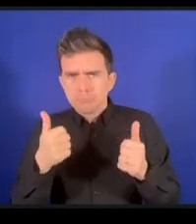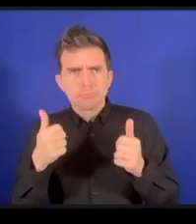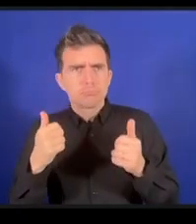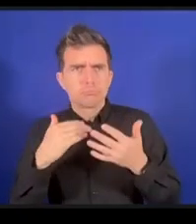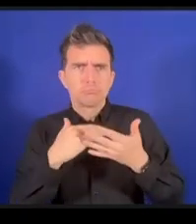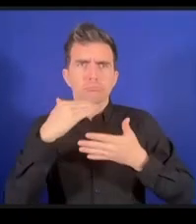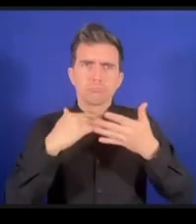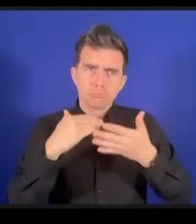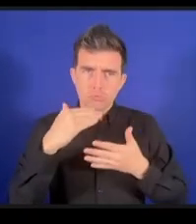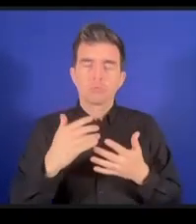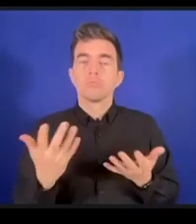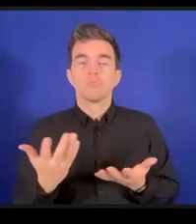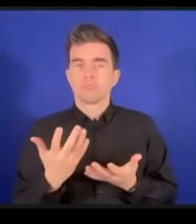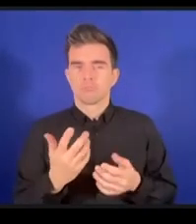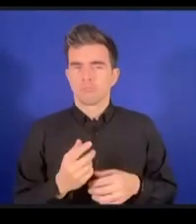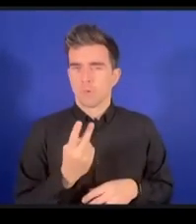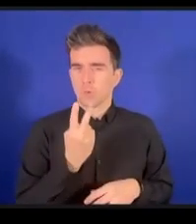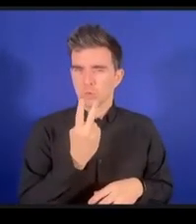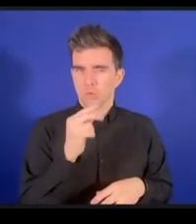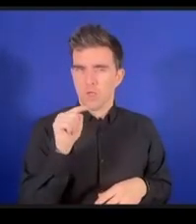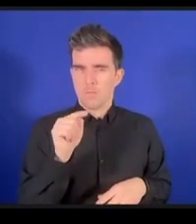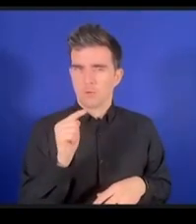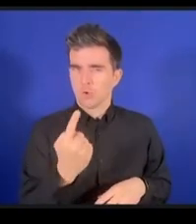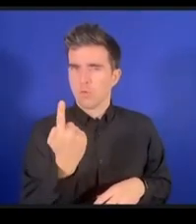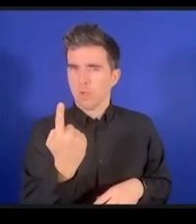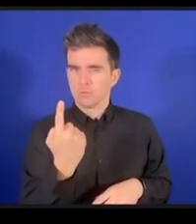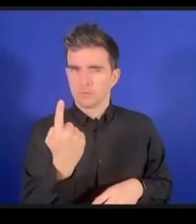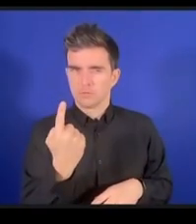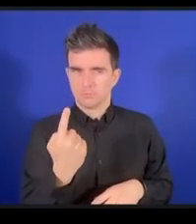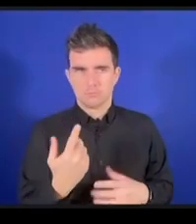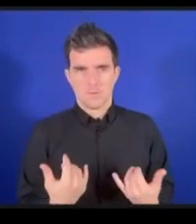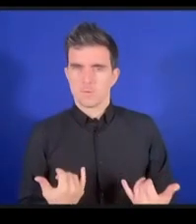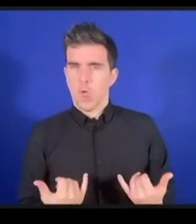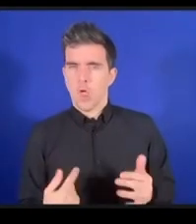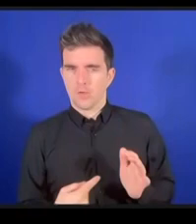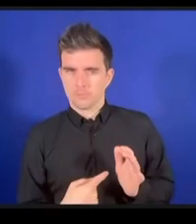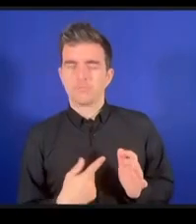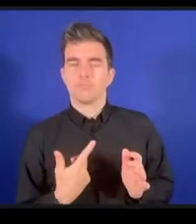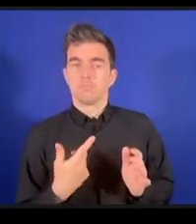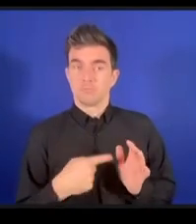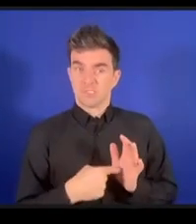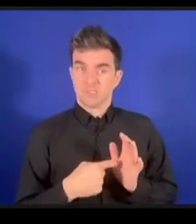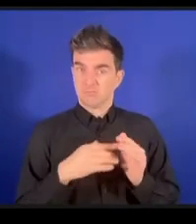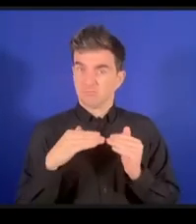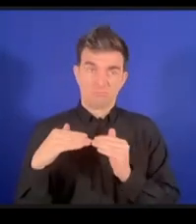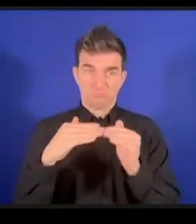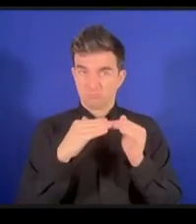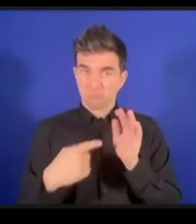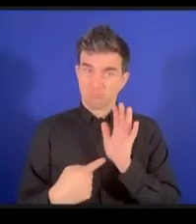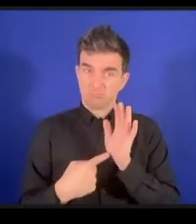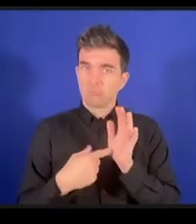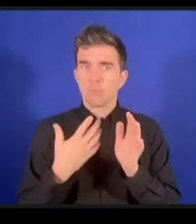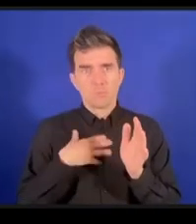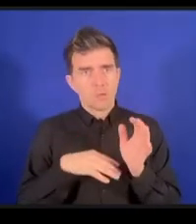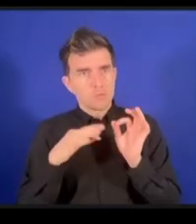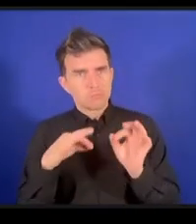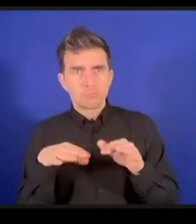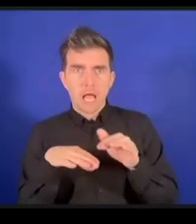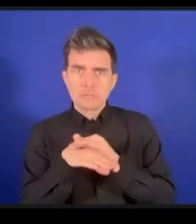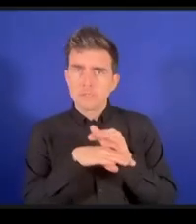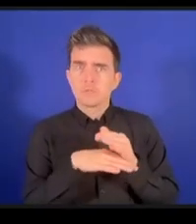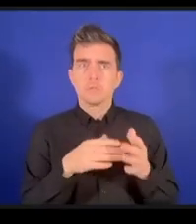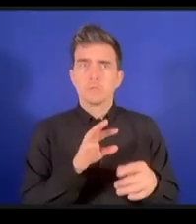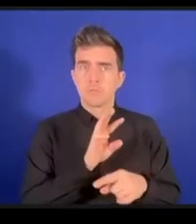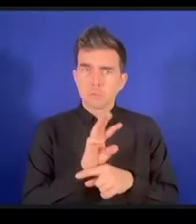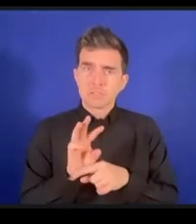基準というのはアクセシブルなウェブサイトオンラインプラットフォームモバイル広告などを必ず作るということを狙っていますつ